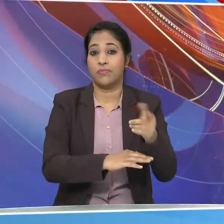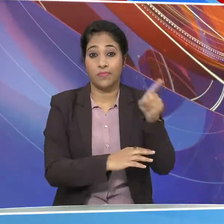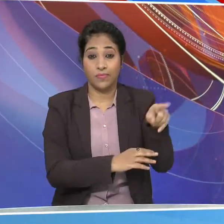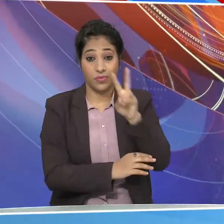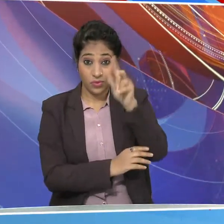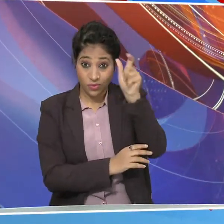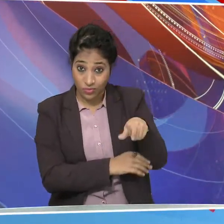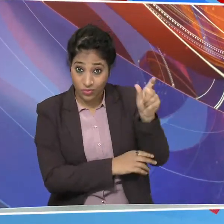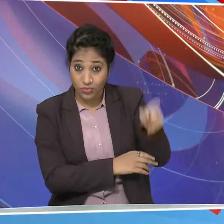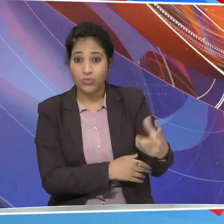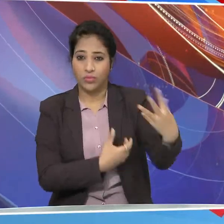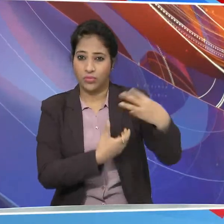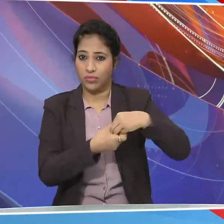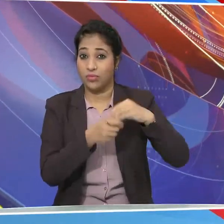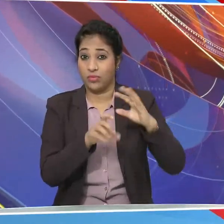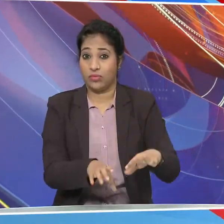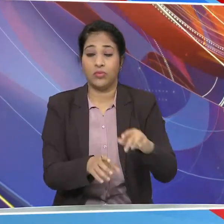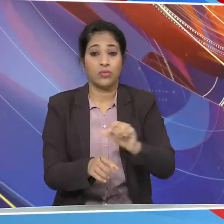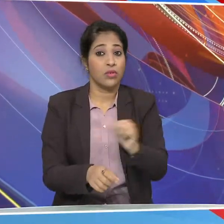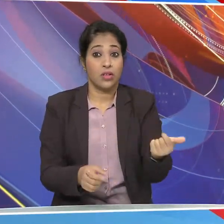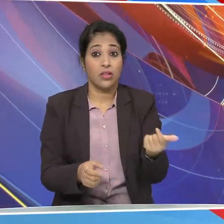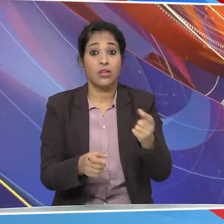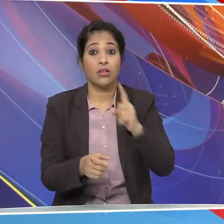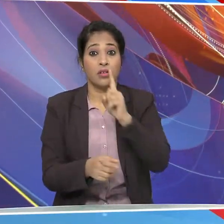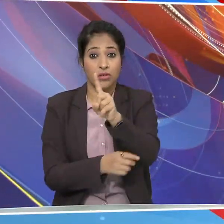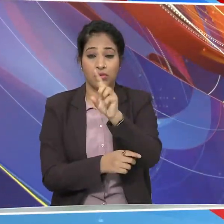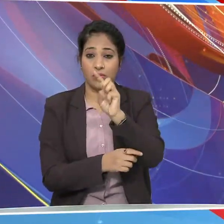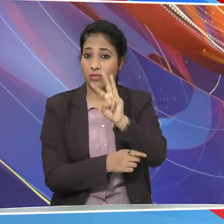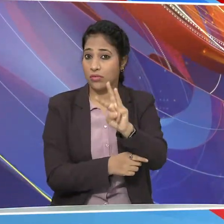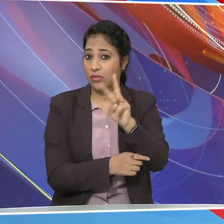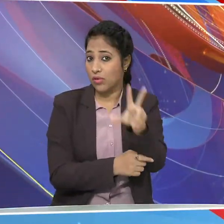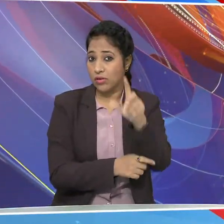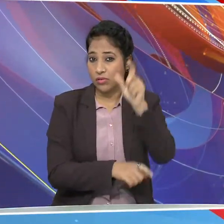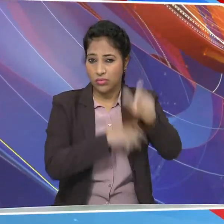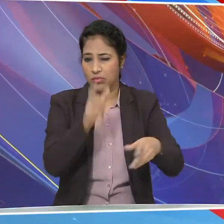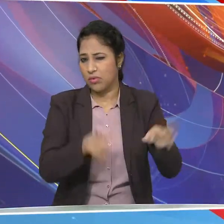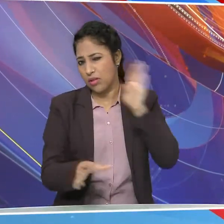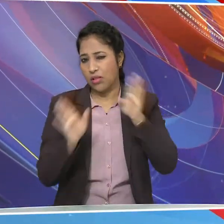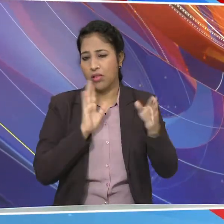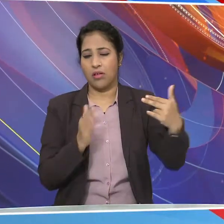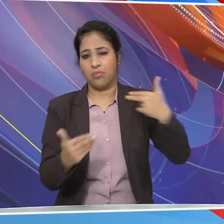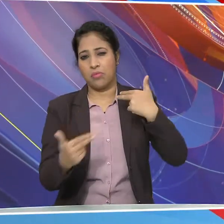नागरिक भी शामिल हैं इसके अलावा इन हमलों में 138 लोग घायल भी हुए है